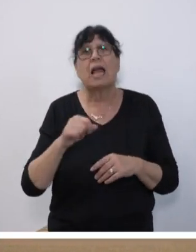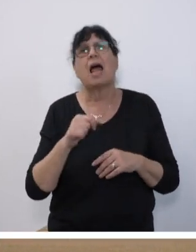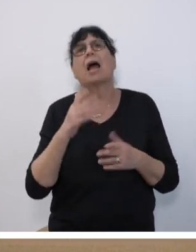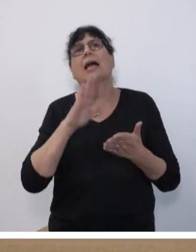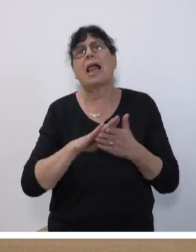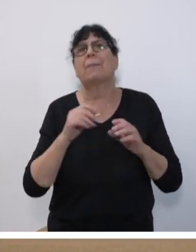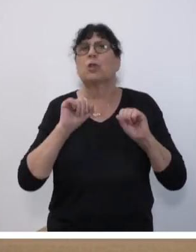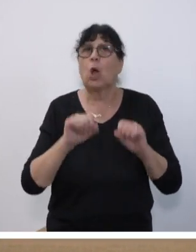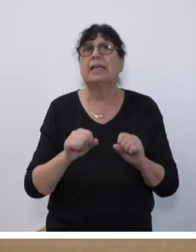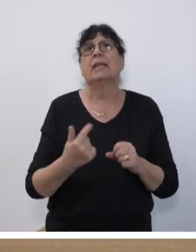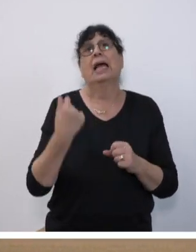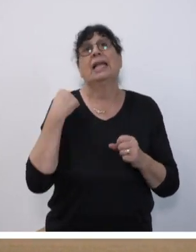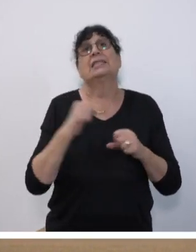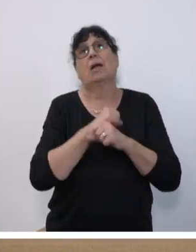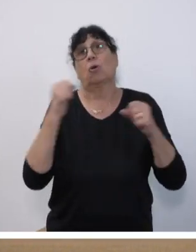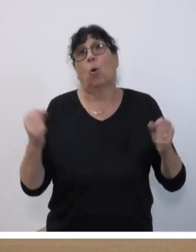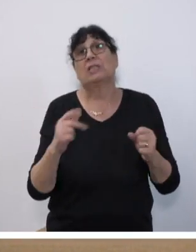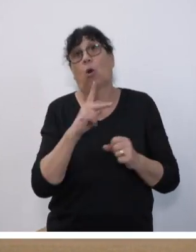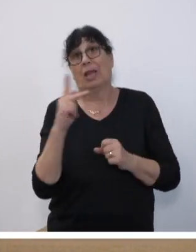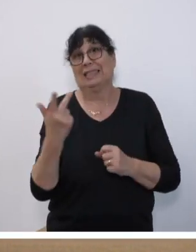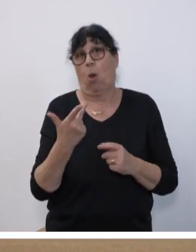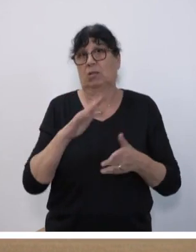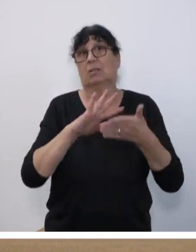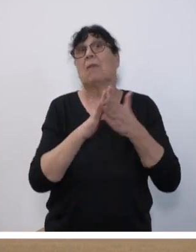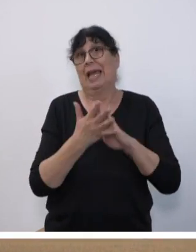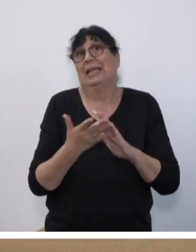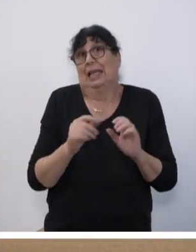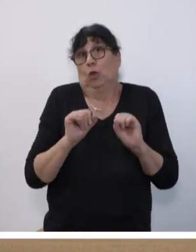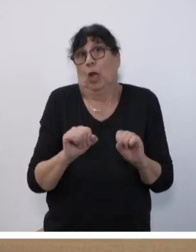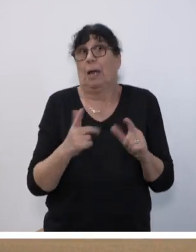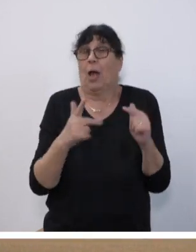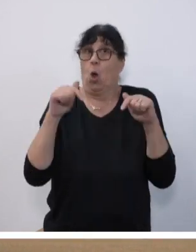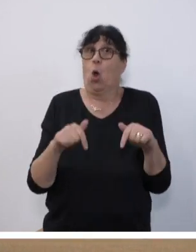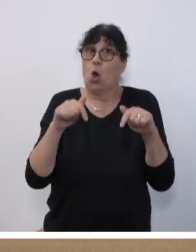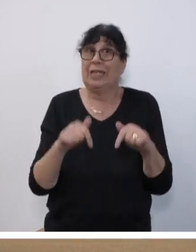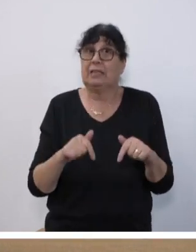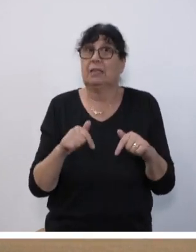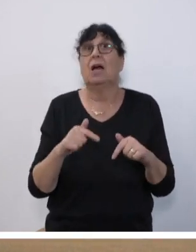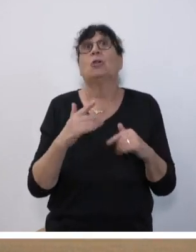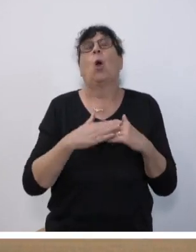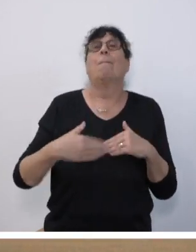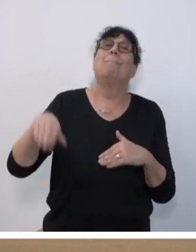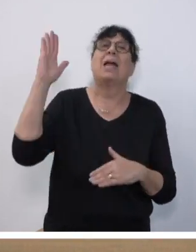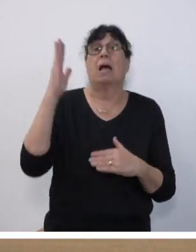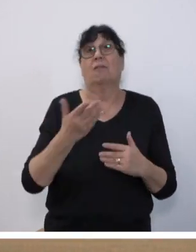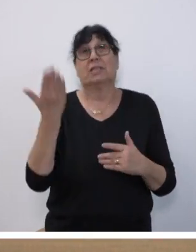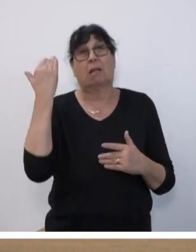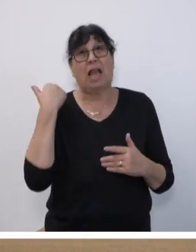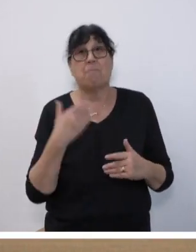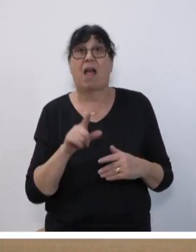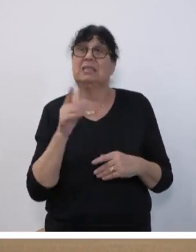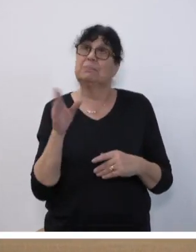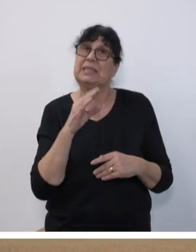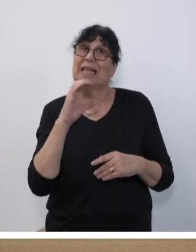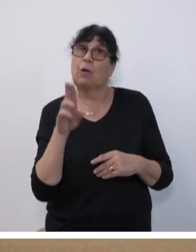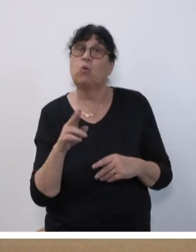sich hätte einigen können. Das, was wir heute auf dem Tisch liegen haben, geht aber weit über das hinaus, was wir damals mit Ihnen hätten gemeinsam machen